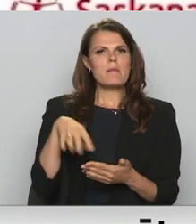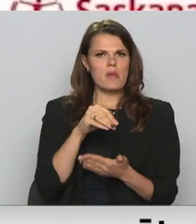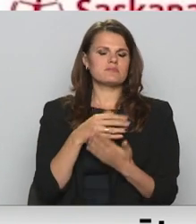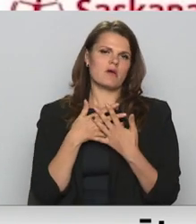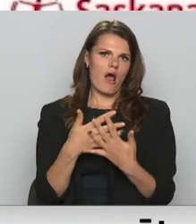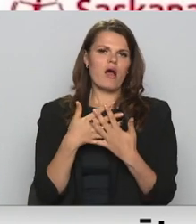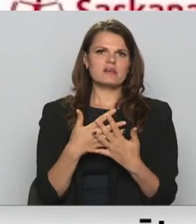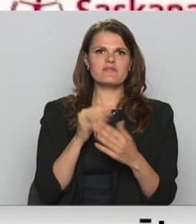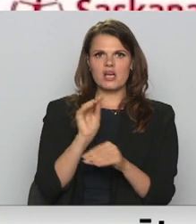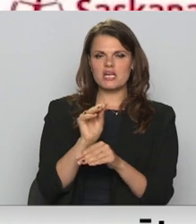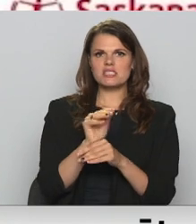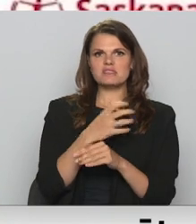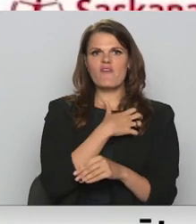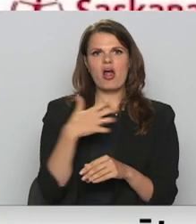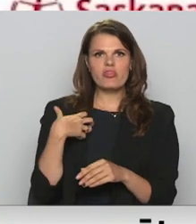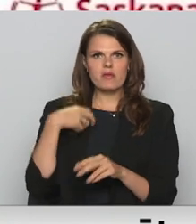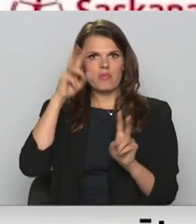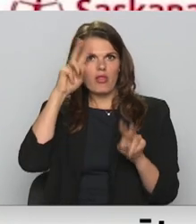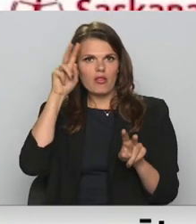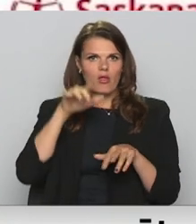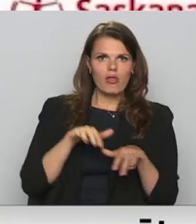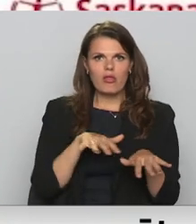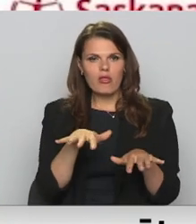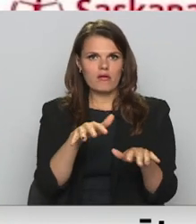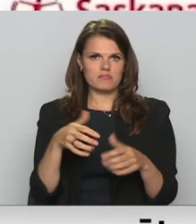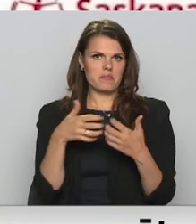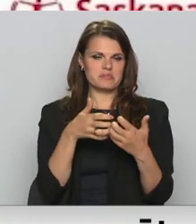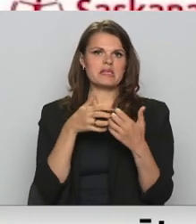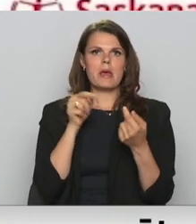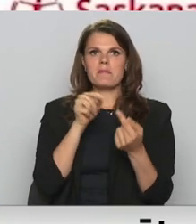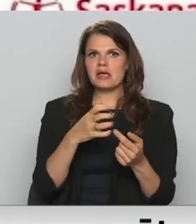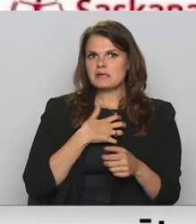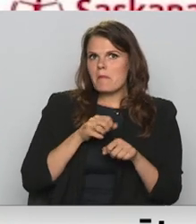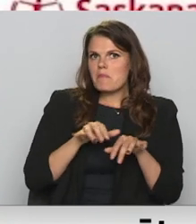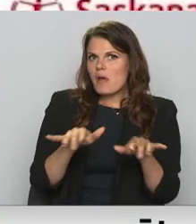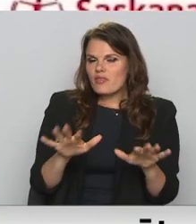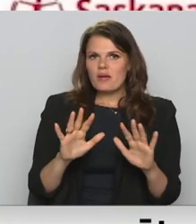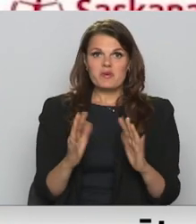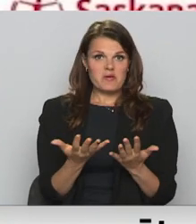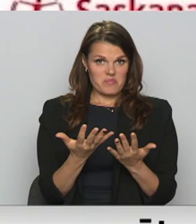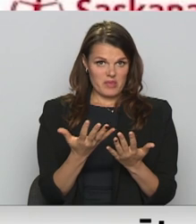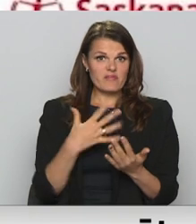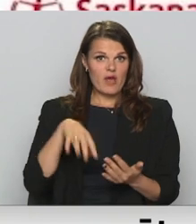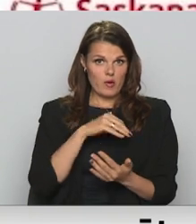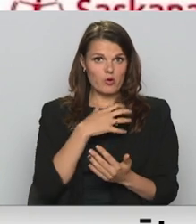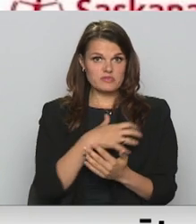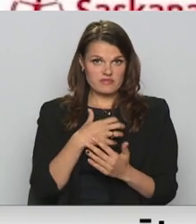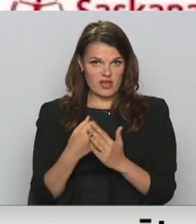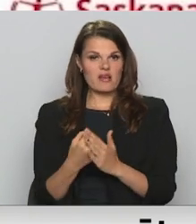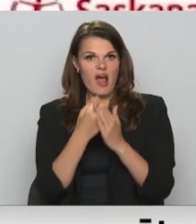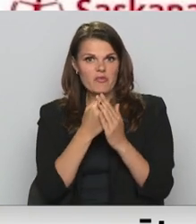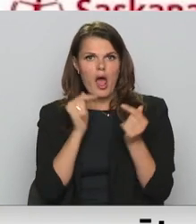valdības nemakulību cīņa pret pandemiju, bet vai tās nozīmē, ka mums jāatbalsta populīsti,